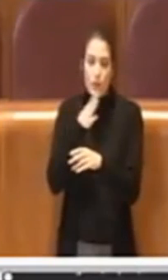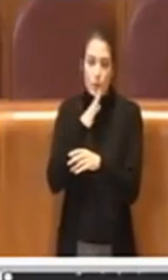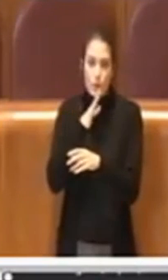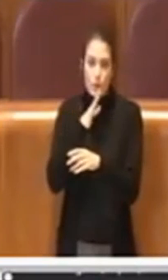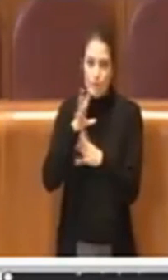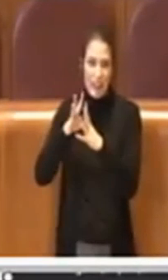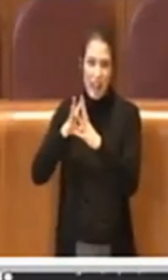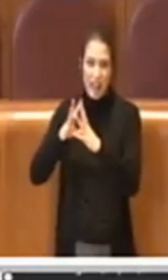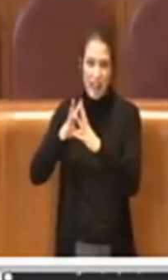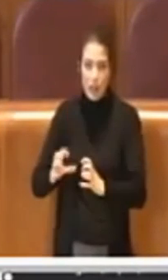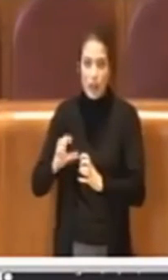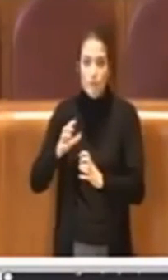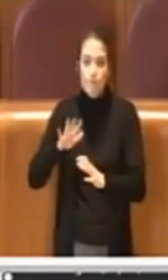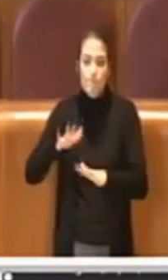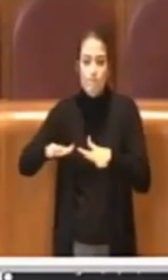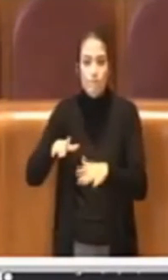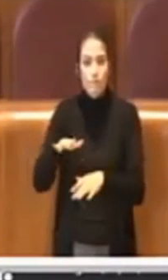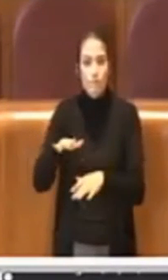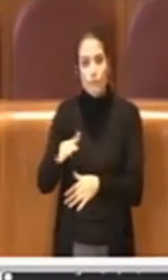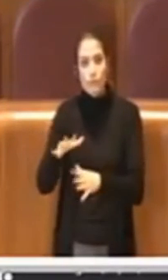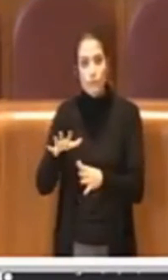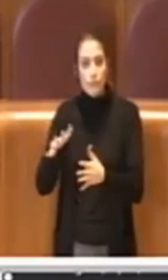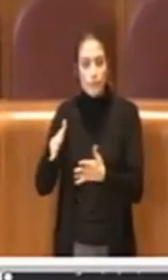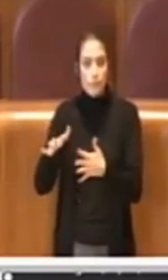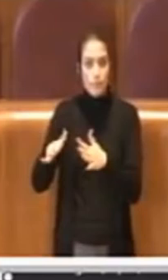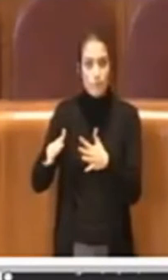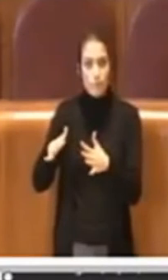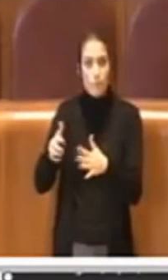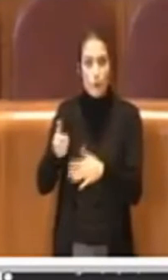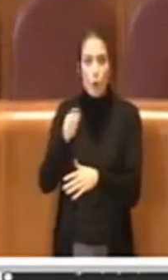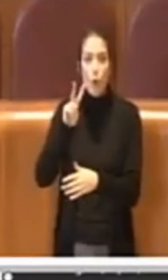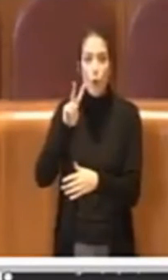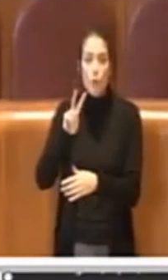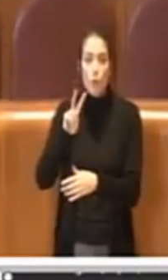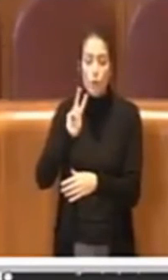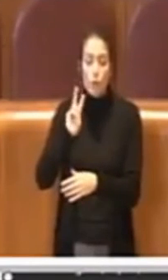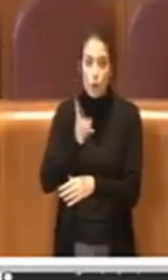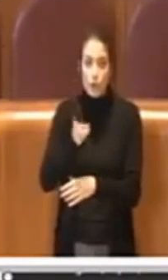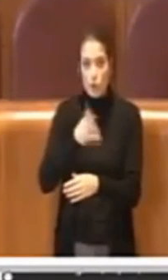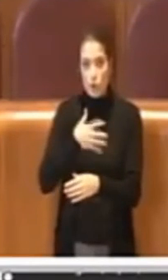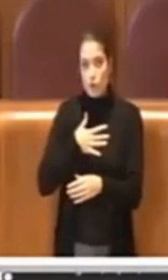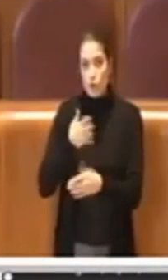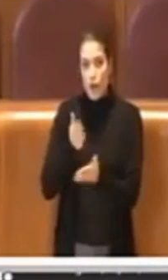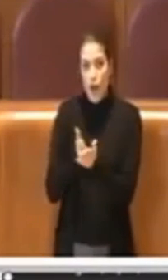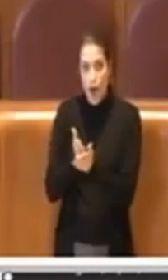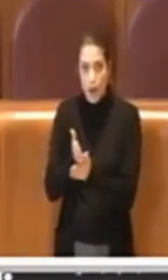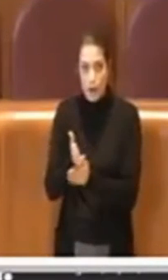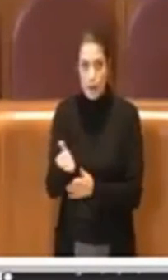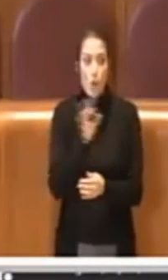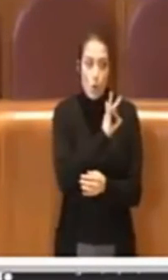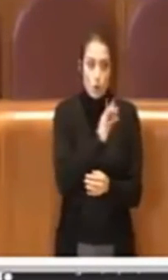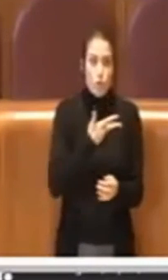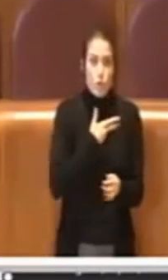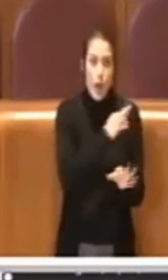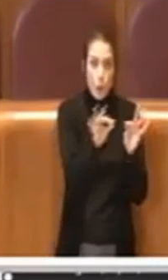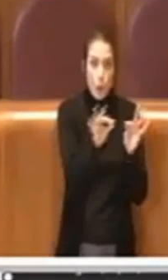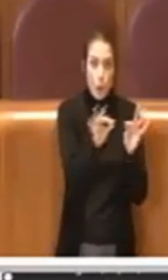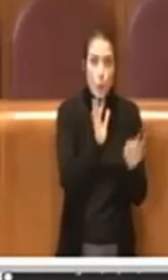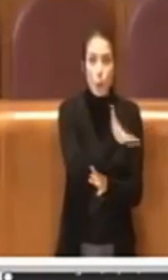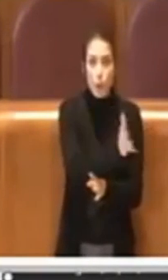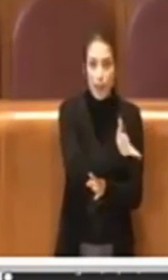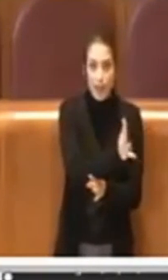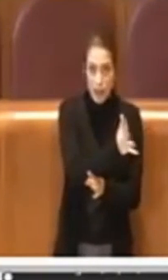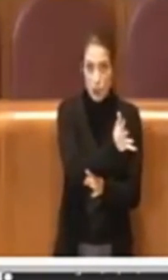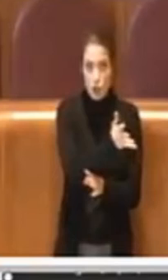media di 12 anni, ma ci sono autobus di 15 anni e oltre, un'età